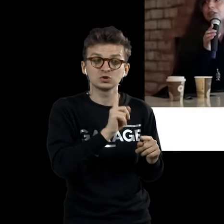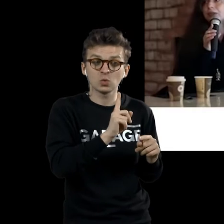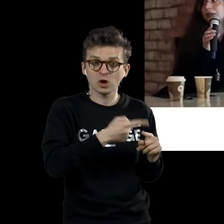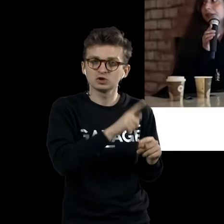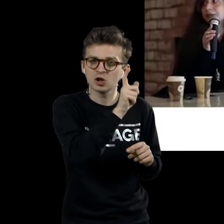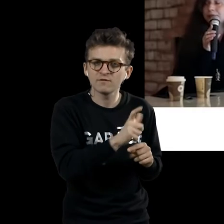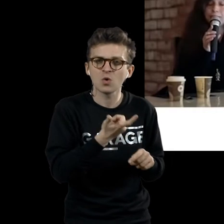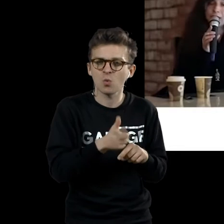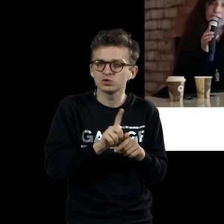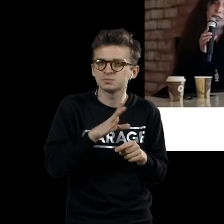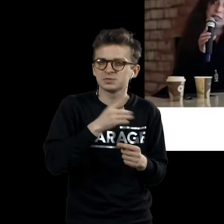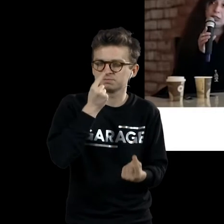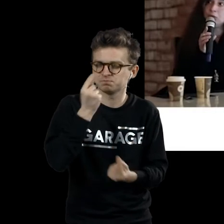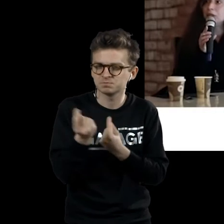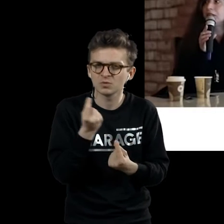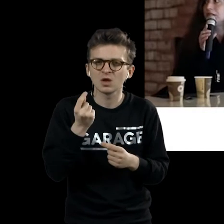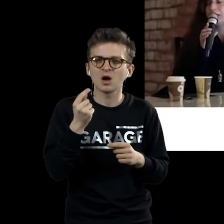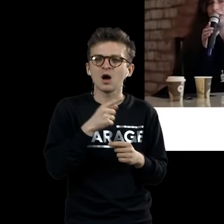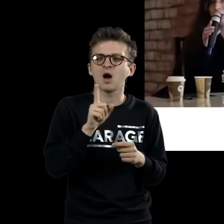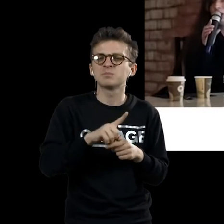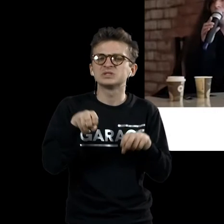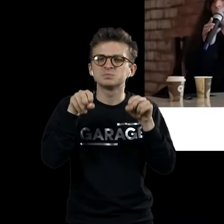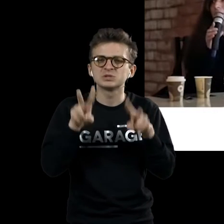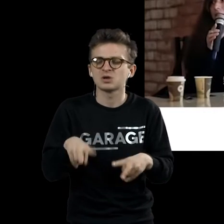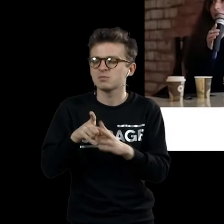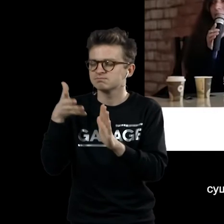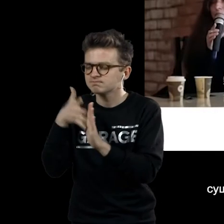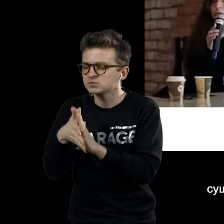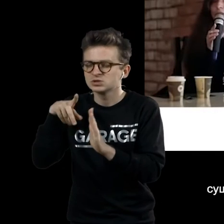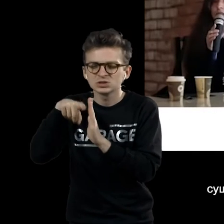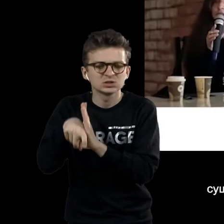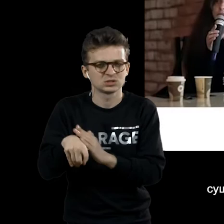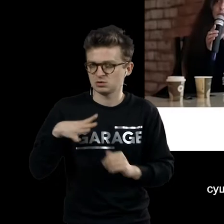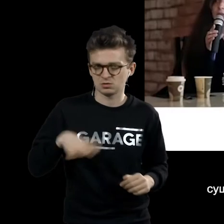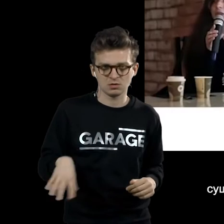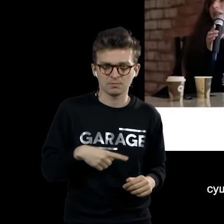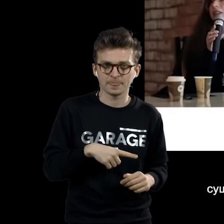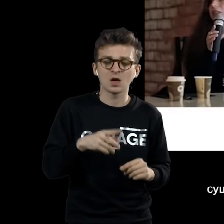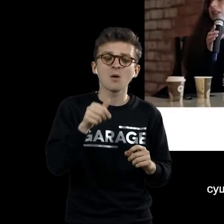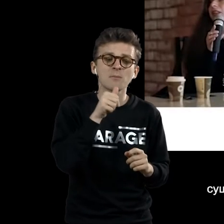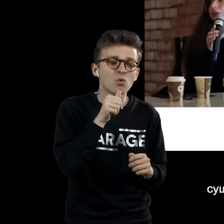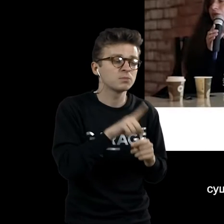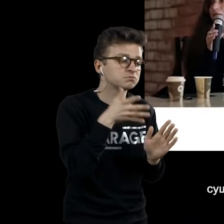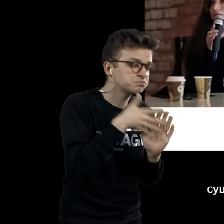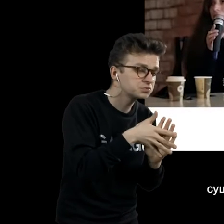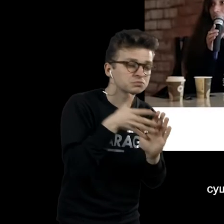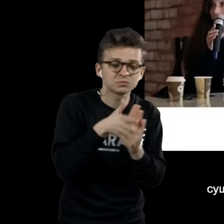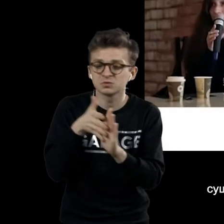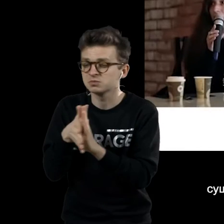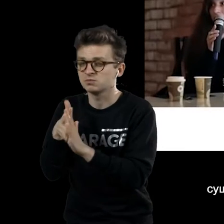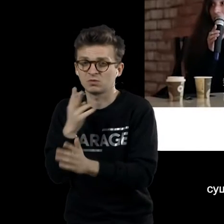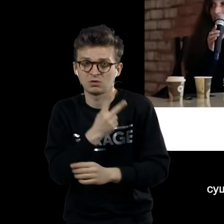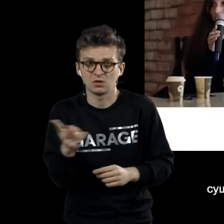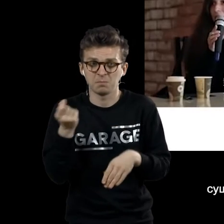придирчиво, особенно ничем не увлекаясь, пробует все модернистские традиции, существовавшие